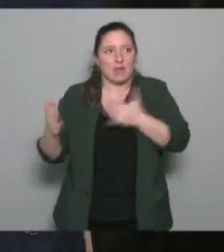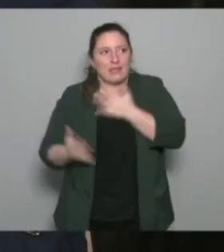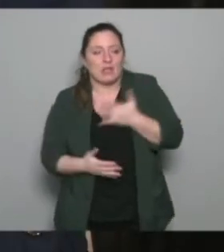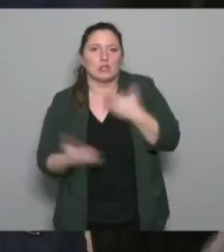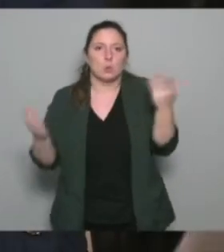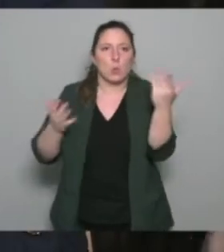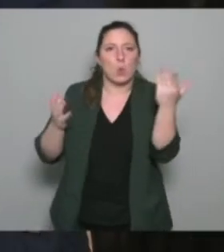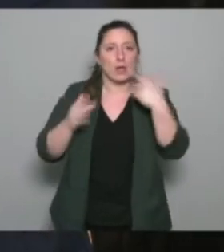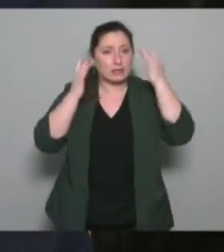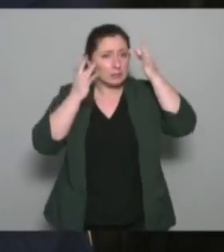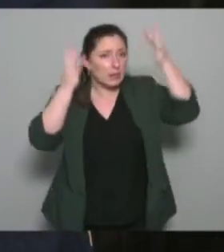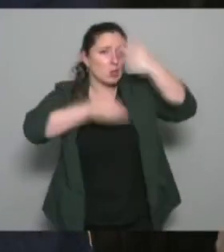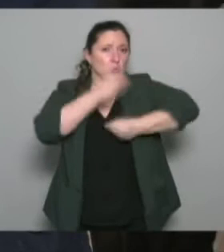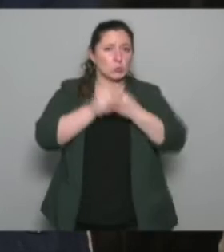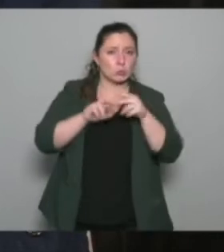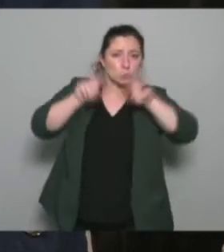de problème il peut